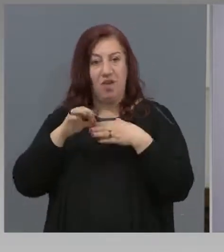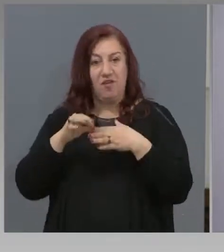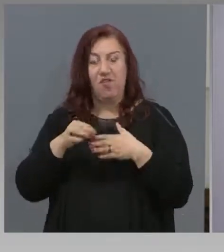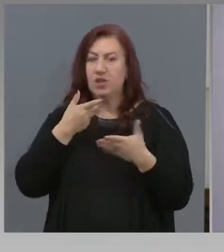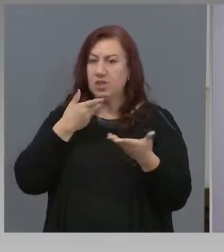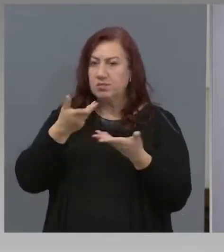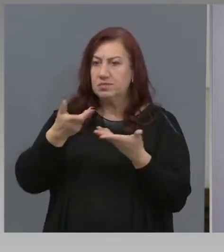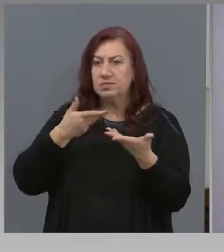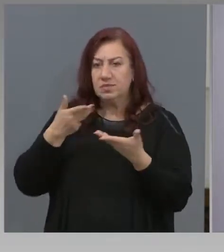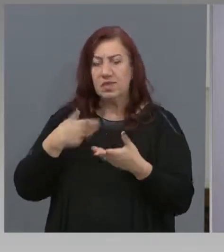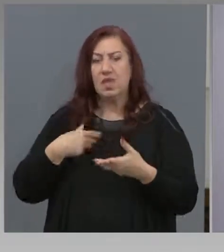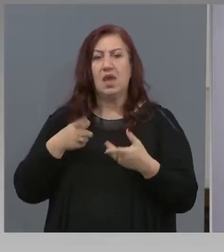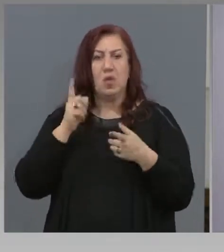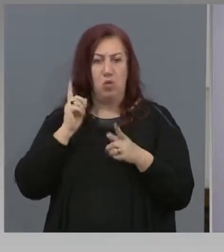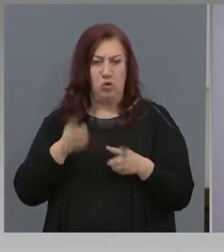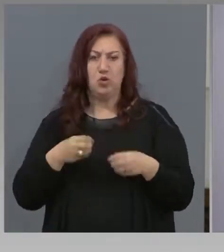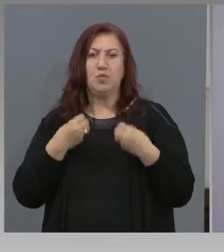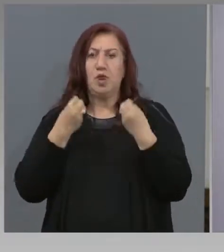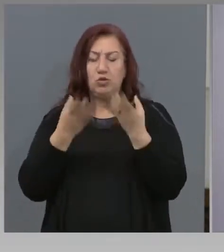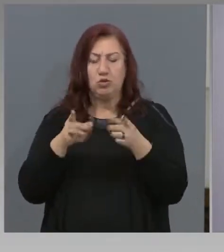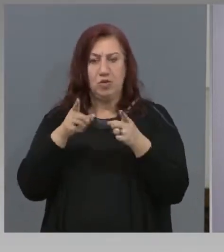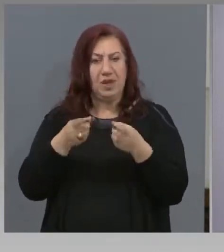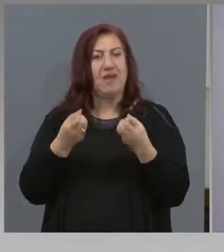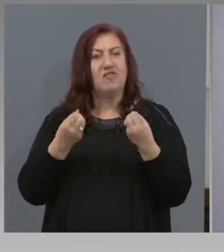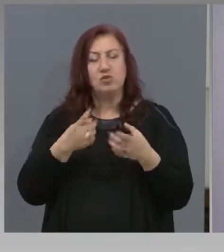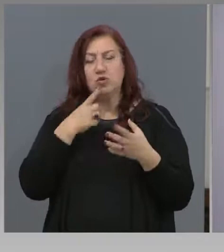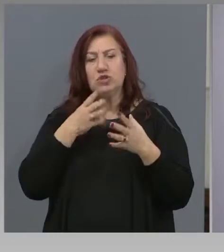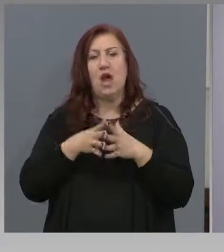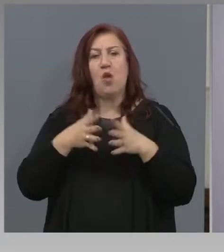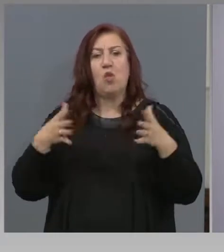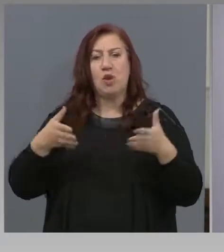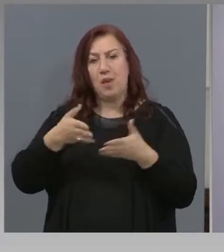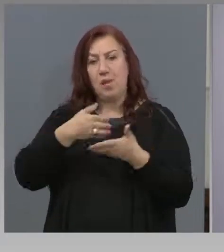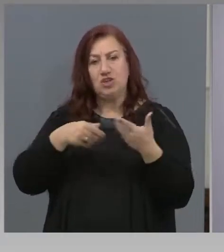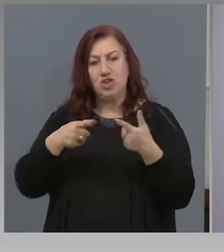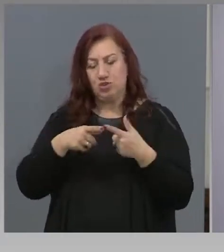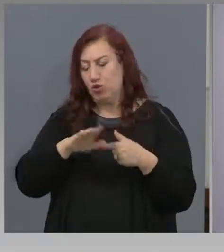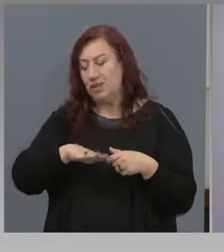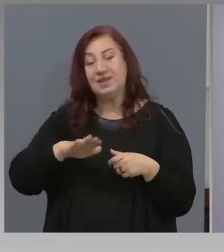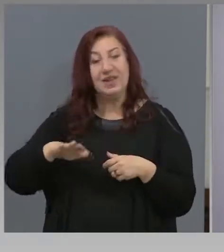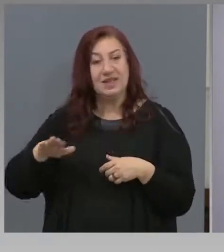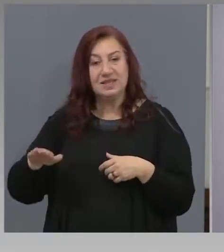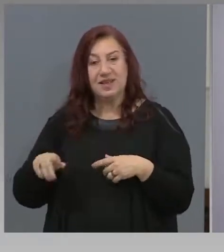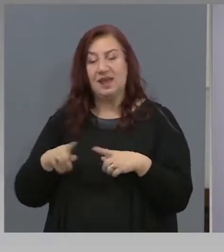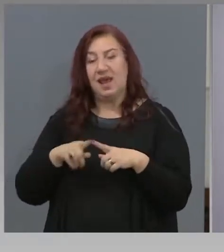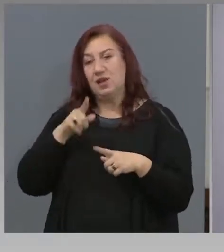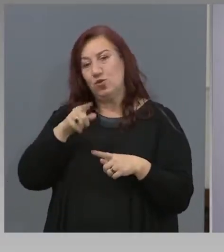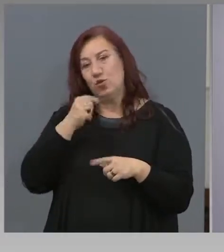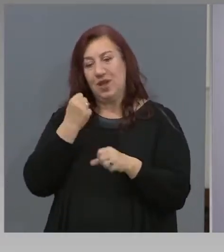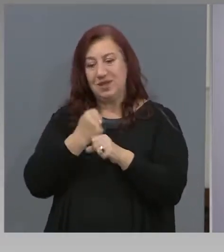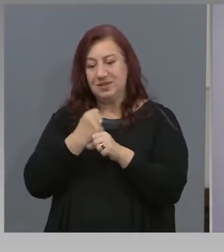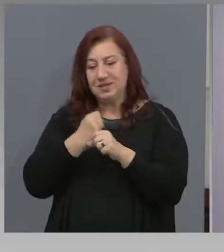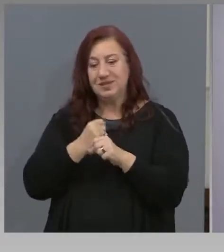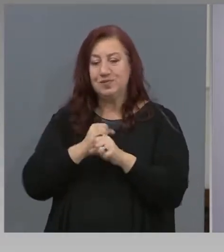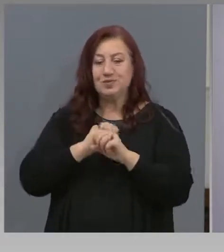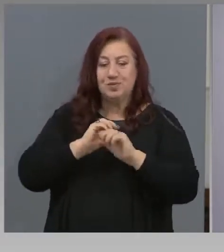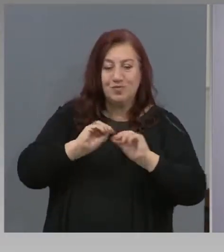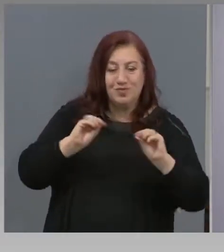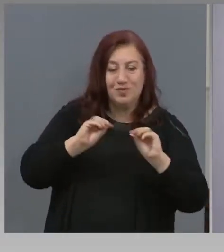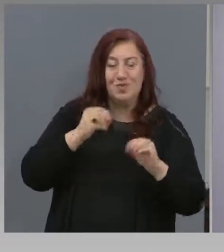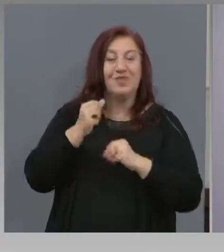осигурим такава възможност за голяма част от децата. Като тези дейности, ако